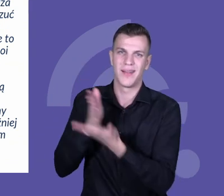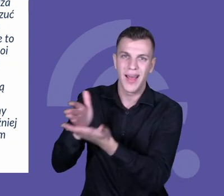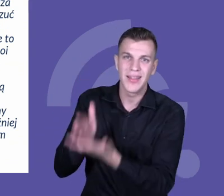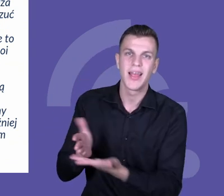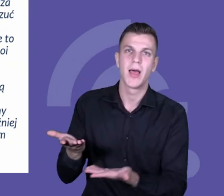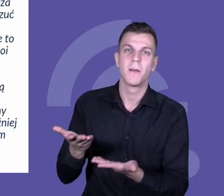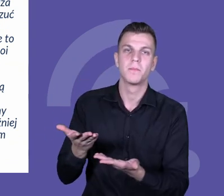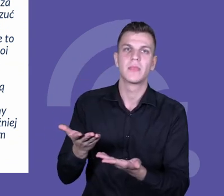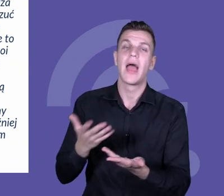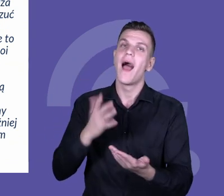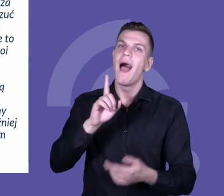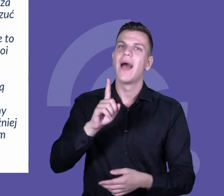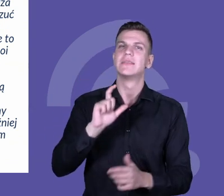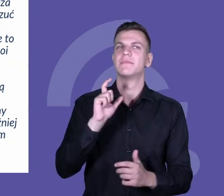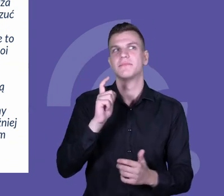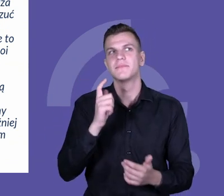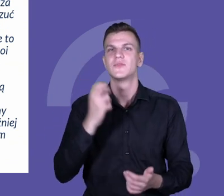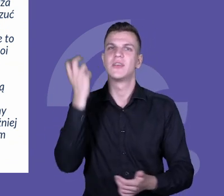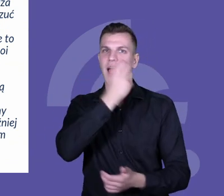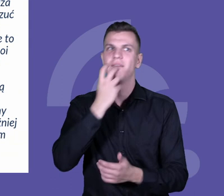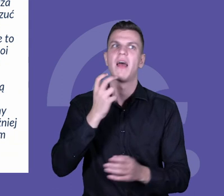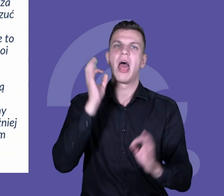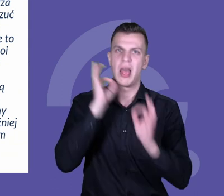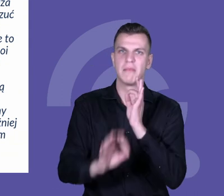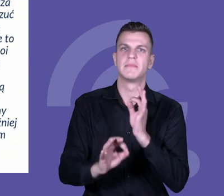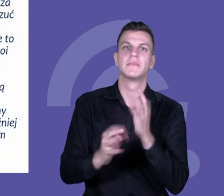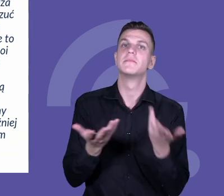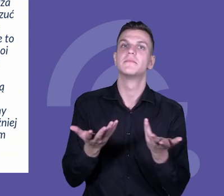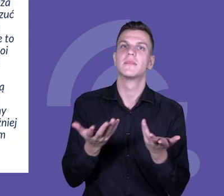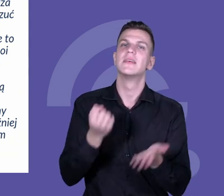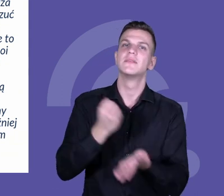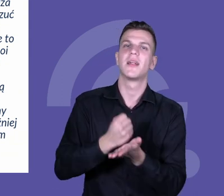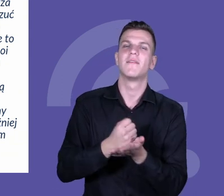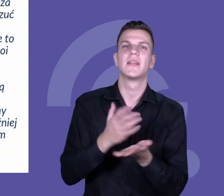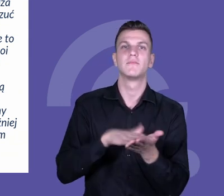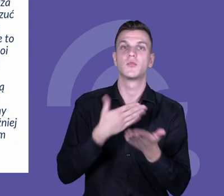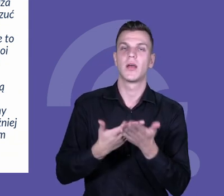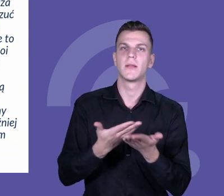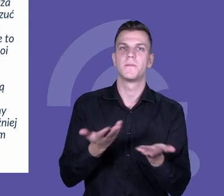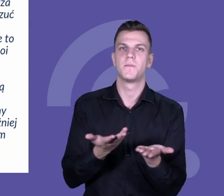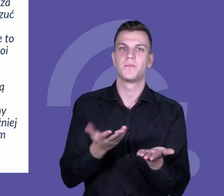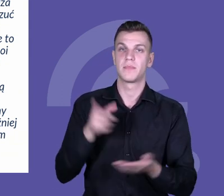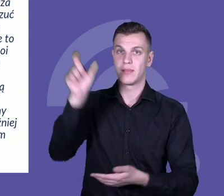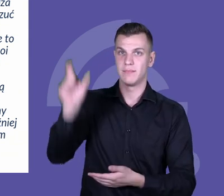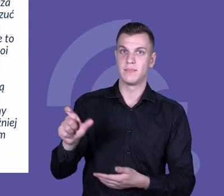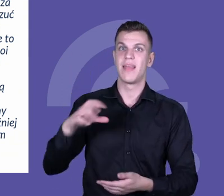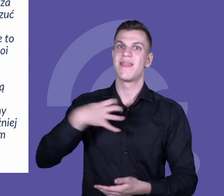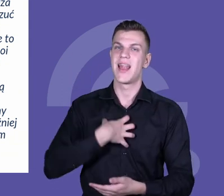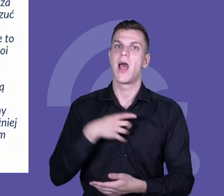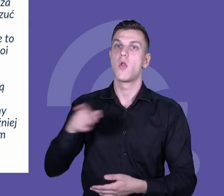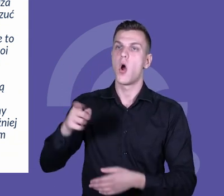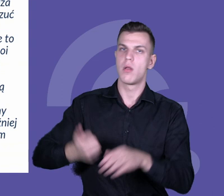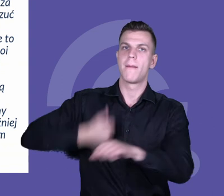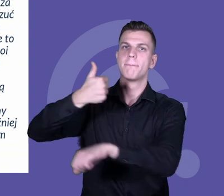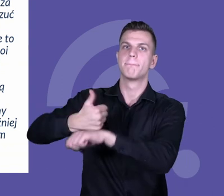potwierdziło, to to, że w przypadku takiego modelu przywództwa, lidera edukacyjnego,